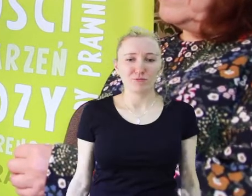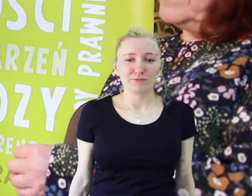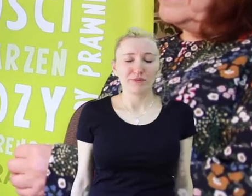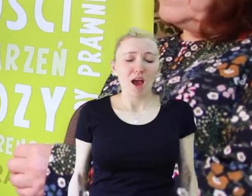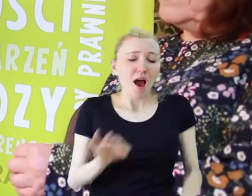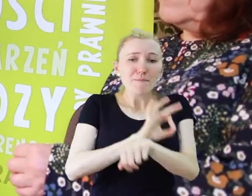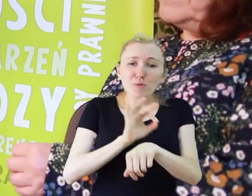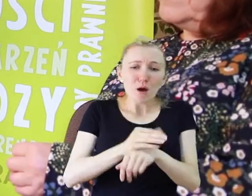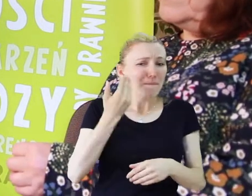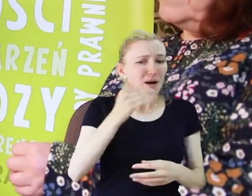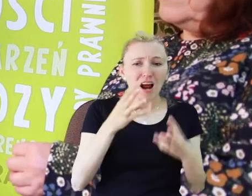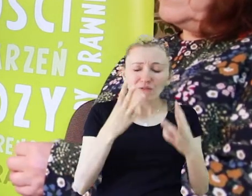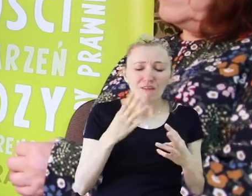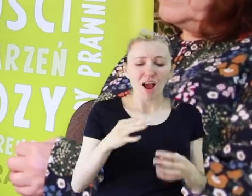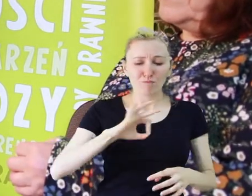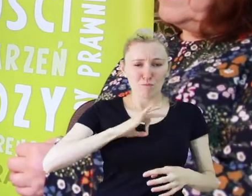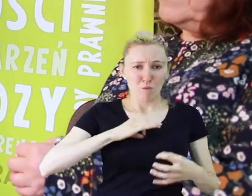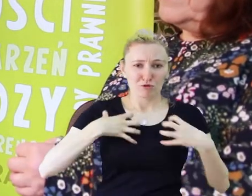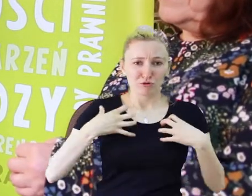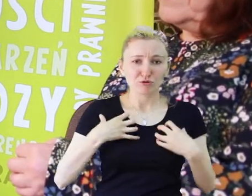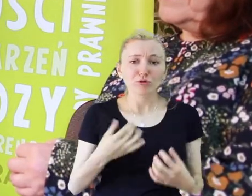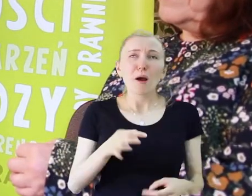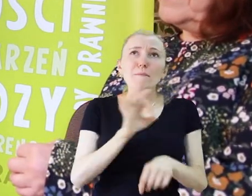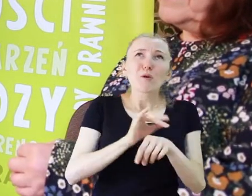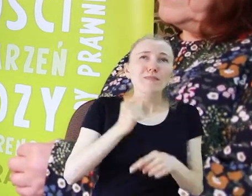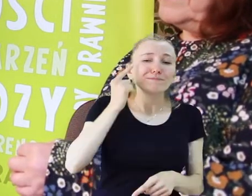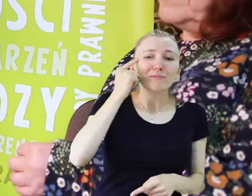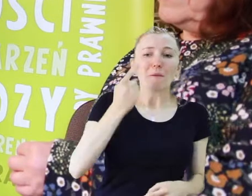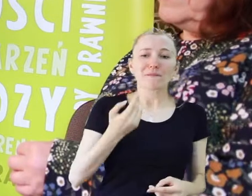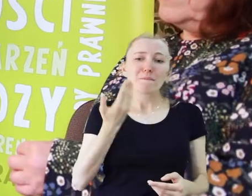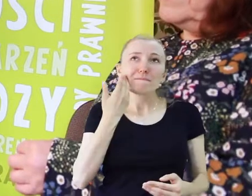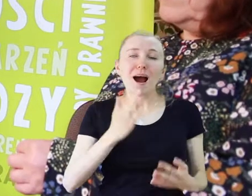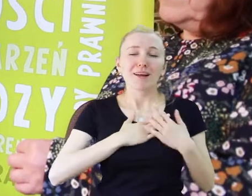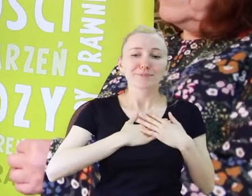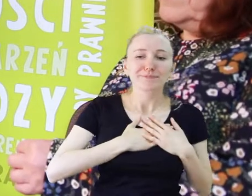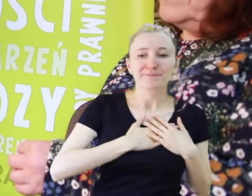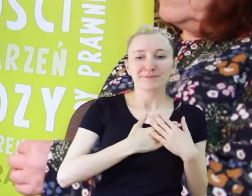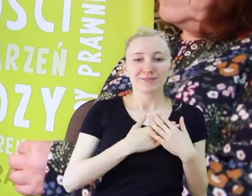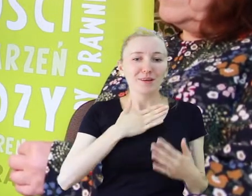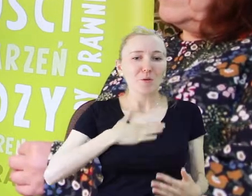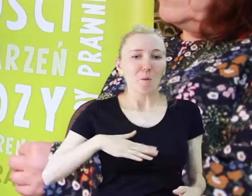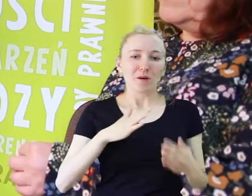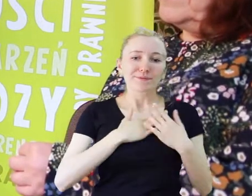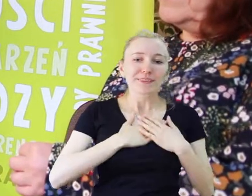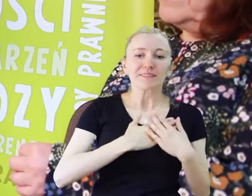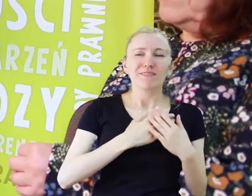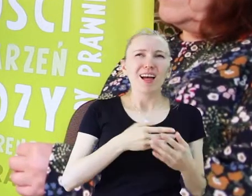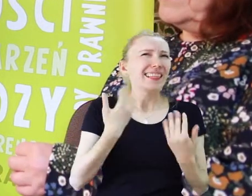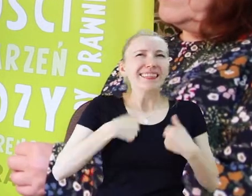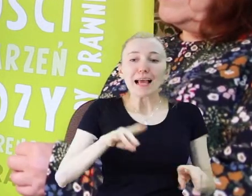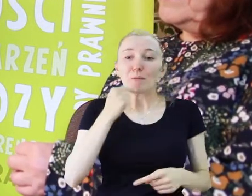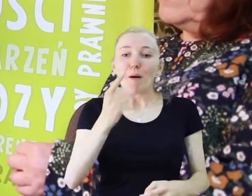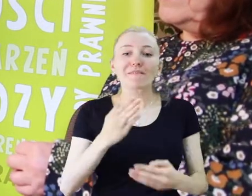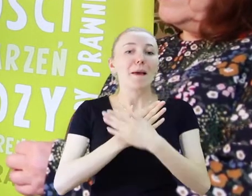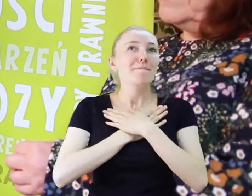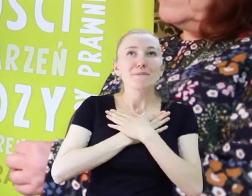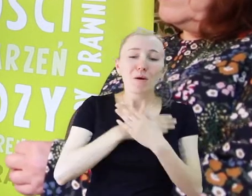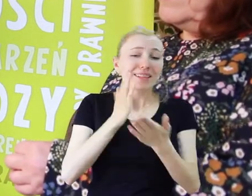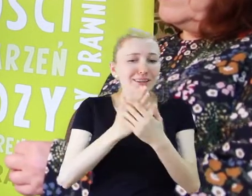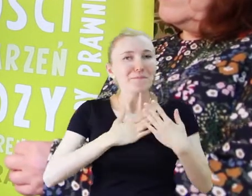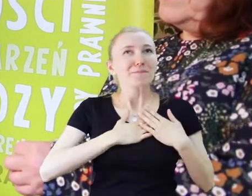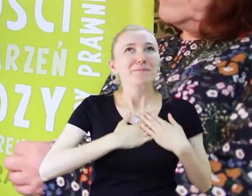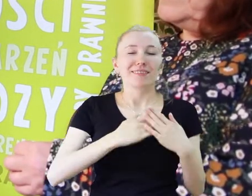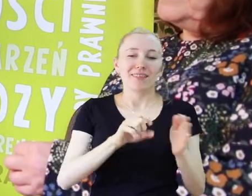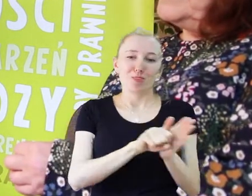innych ludzi. To był bardzo ważny projekt w moim życiu. Projekt, który wspominałam z wielką sympatią, żeby nie